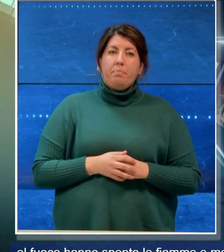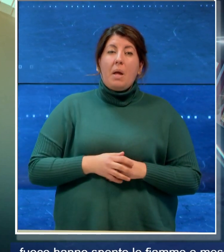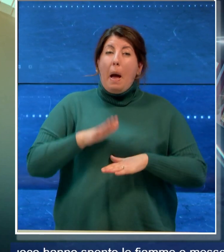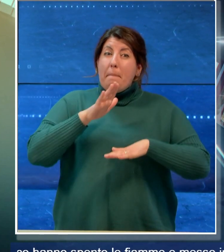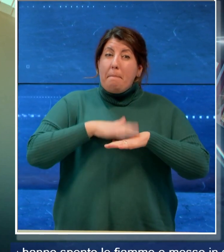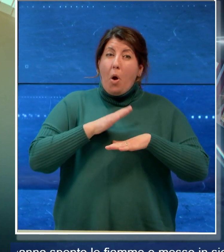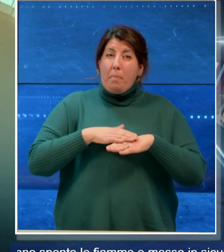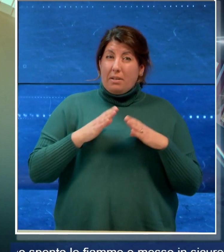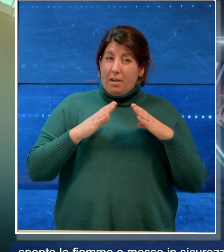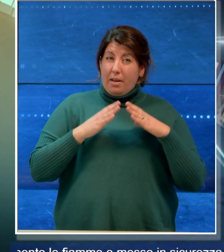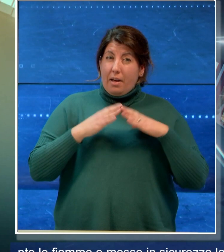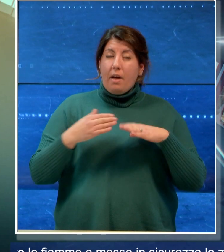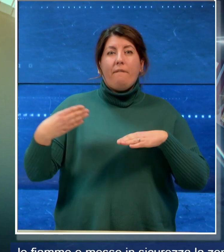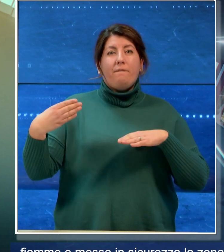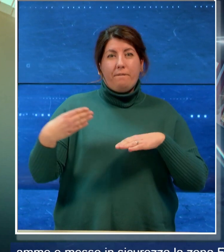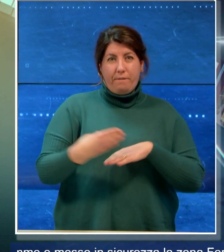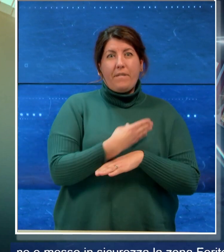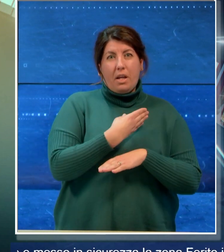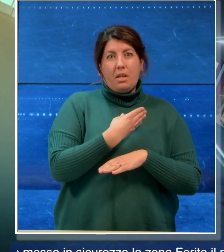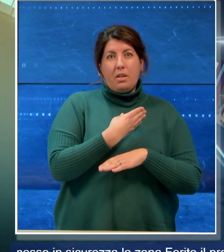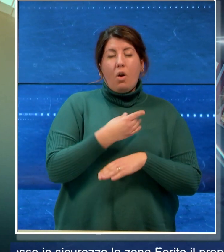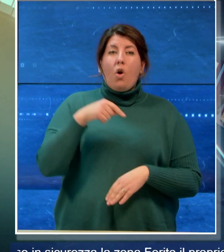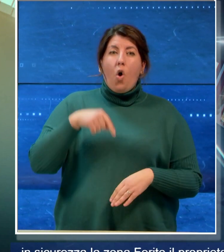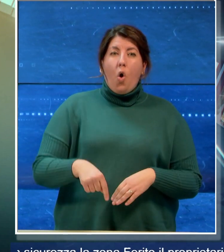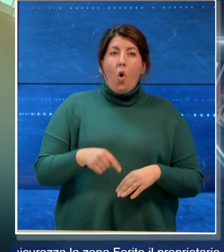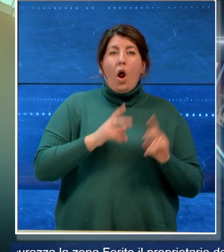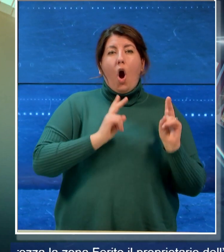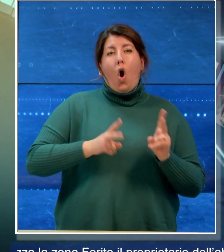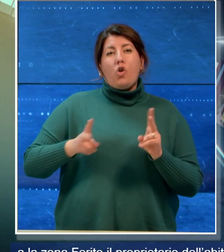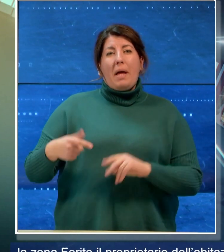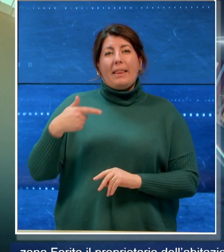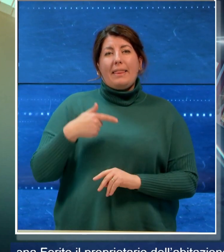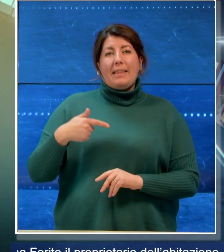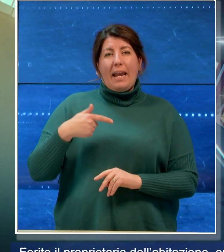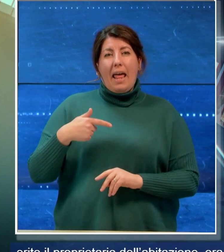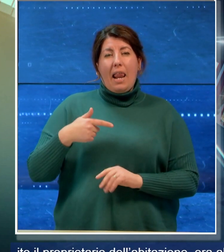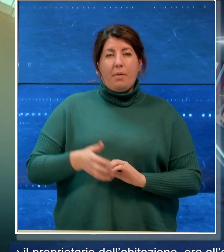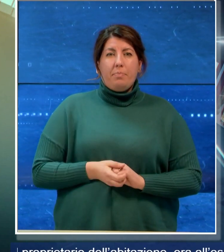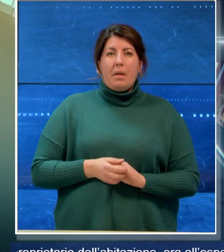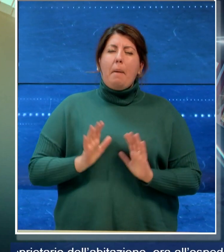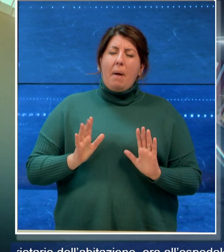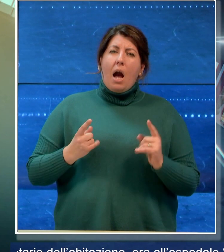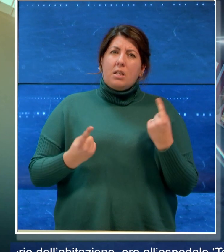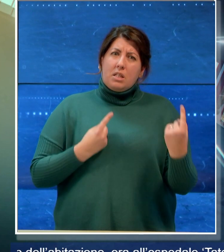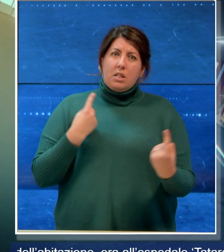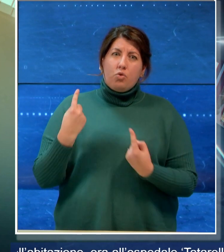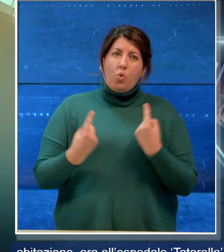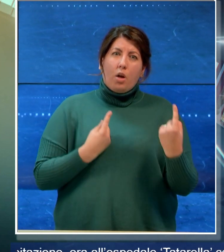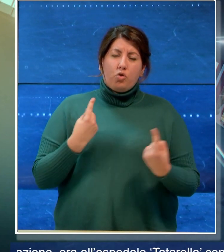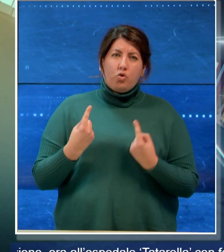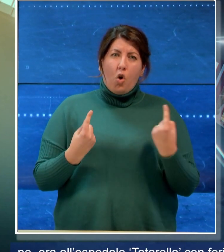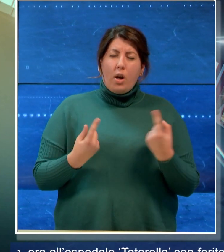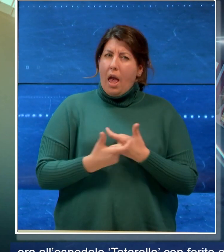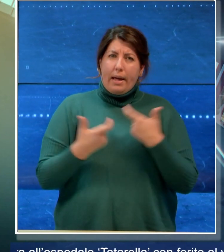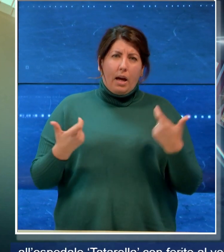proprietario dell'abitazione ora all'ospedale Tatarella le sue condizioni non sarebbero